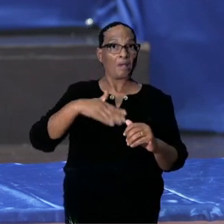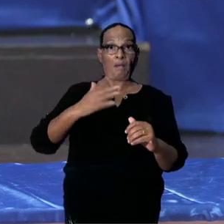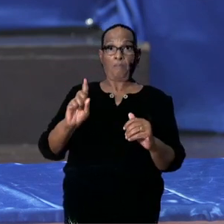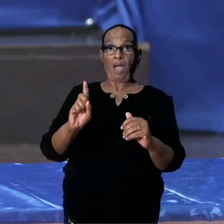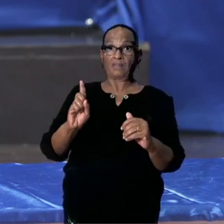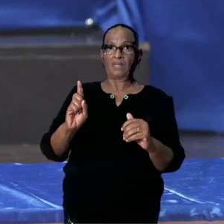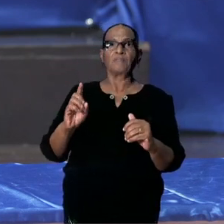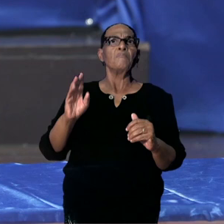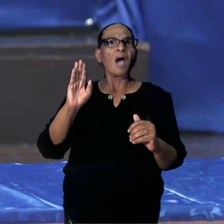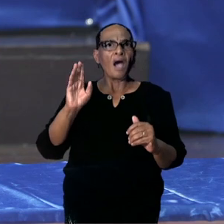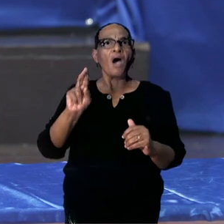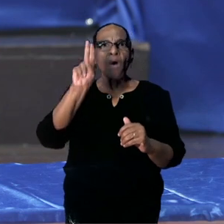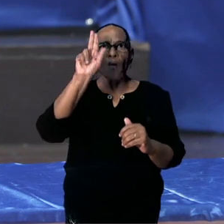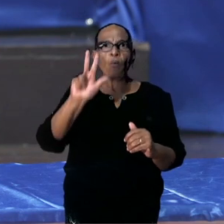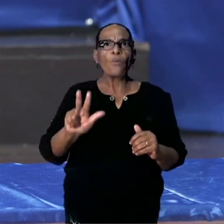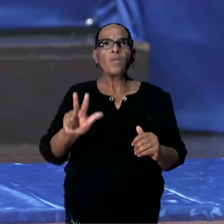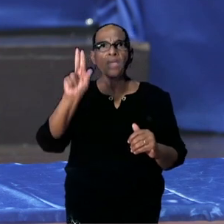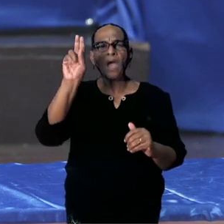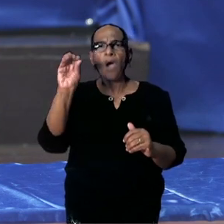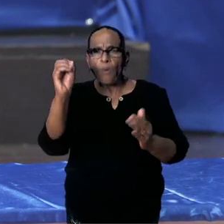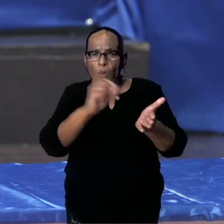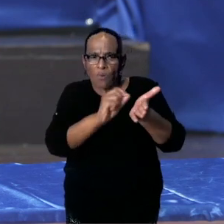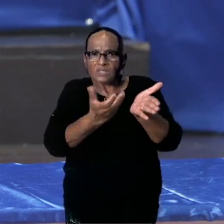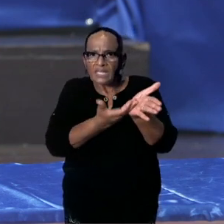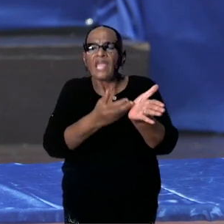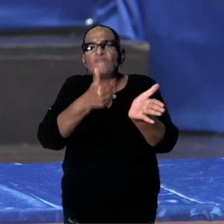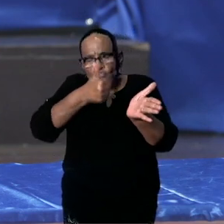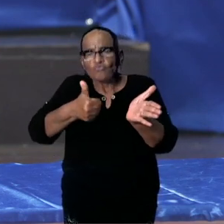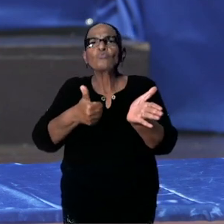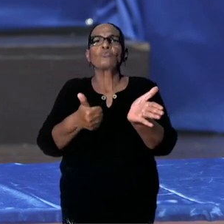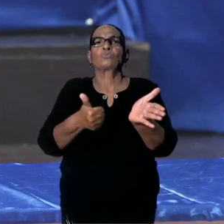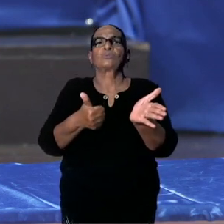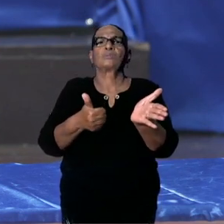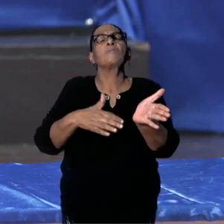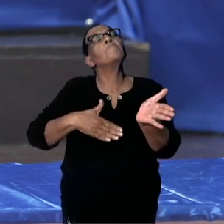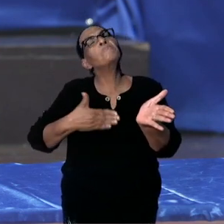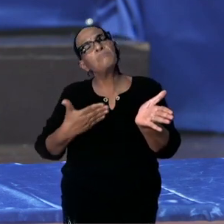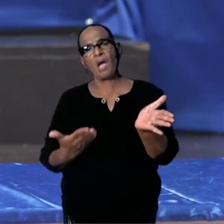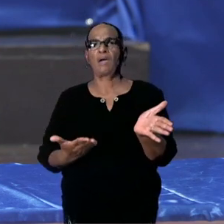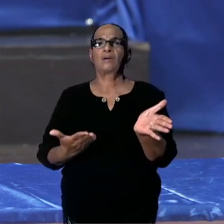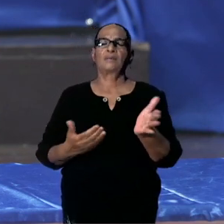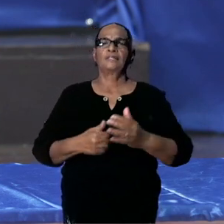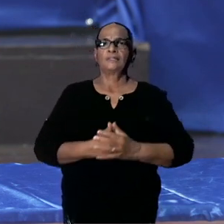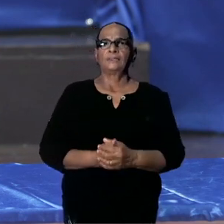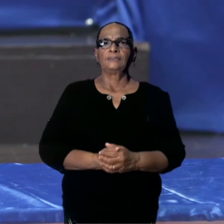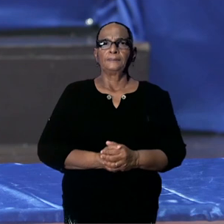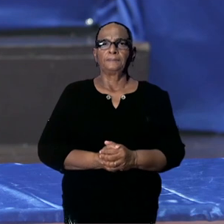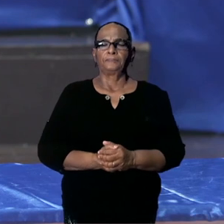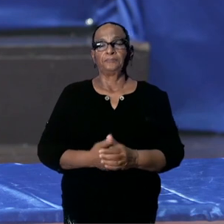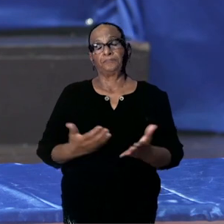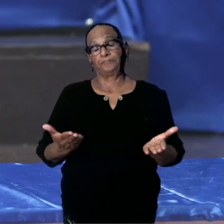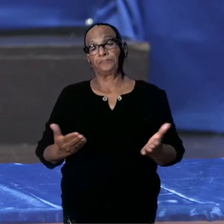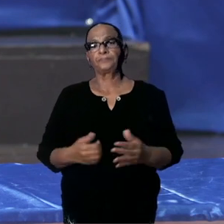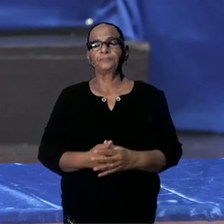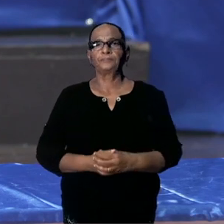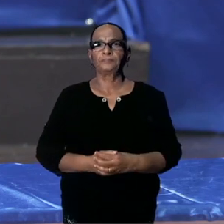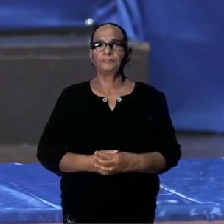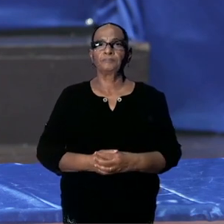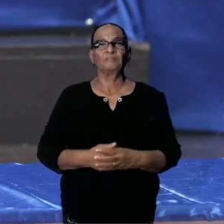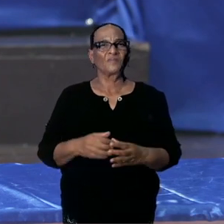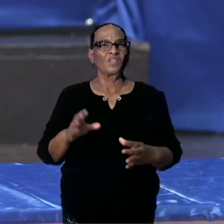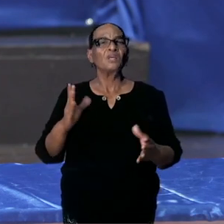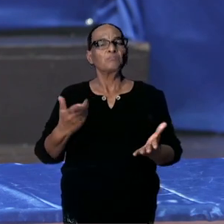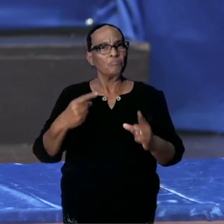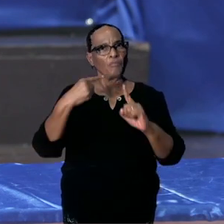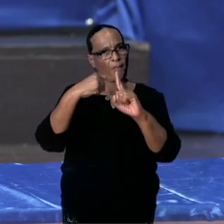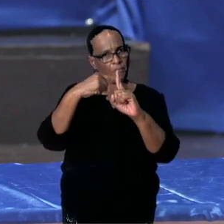ter beschikking, we hebben het document, en geïnteresseerden mogen dit document uiteraard ook ontvangen van ons. Maar er is dus